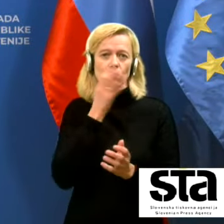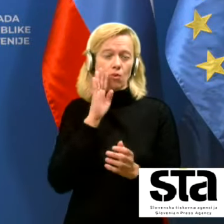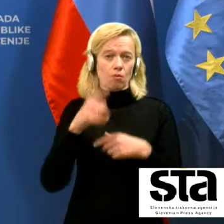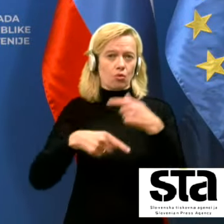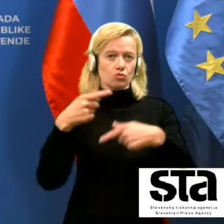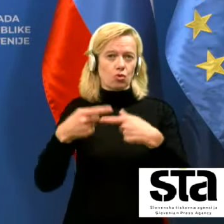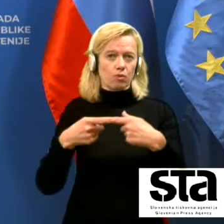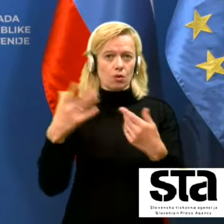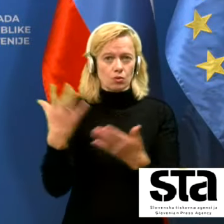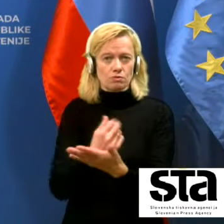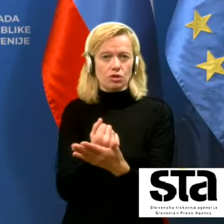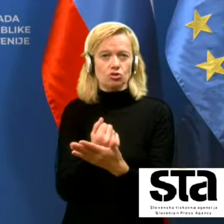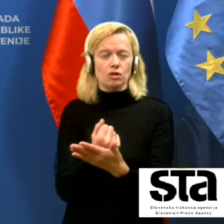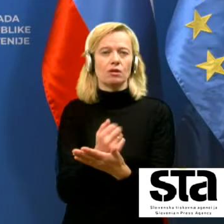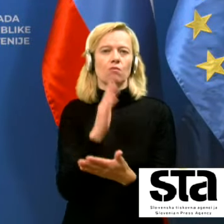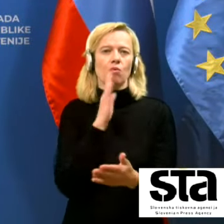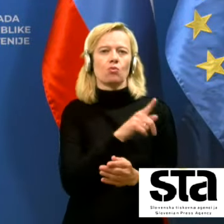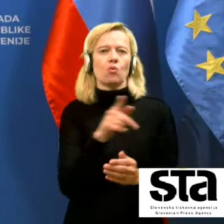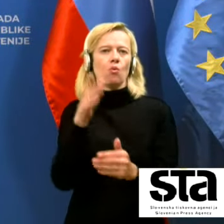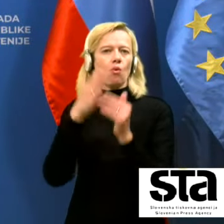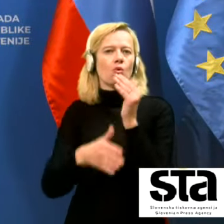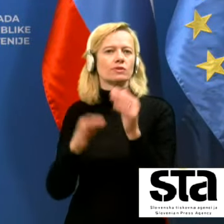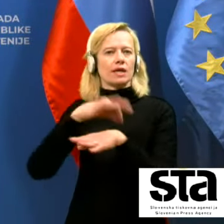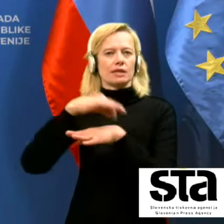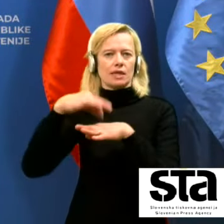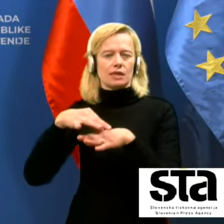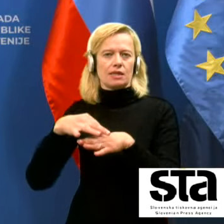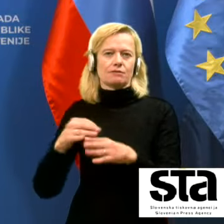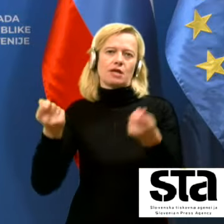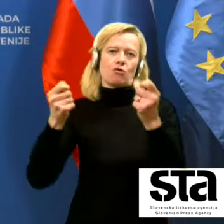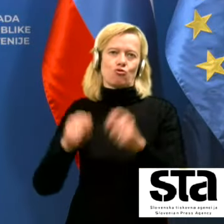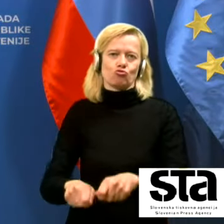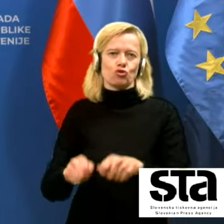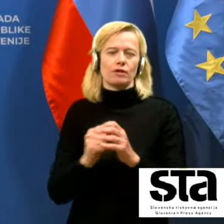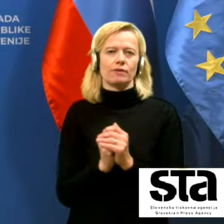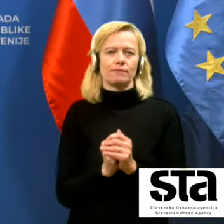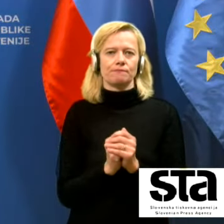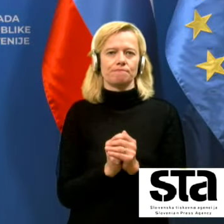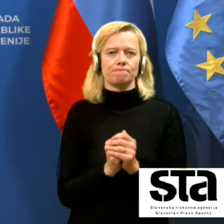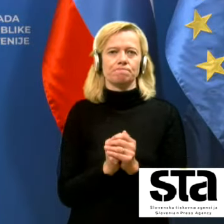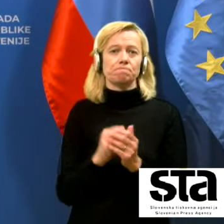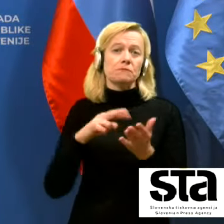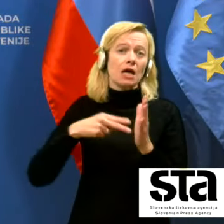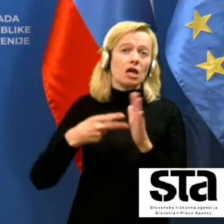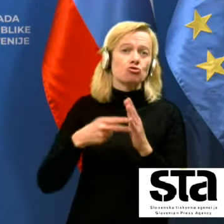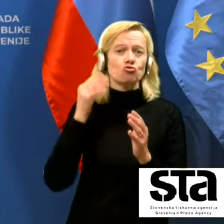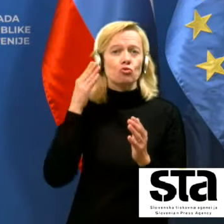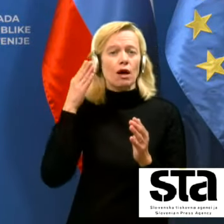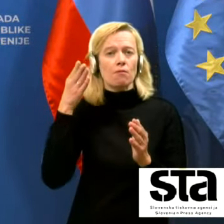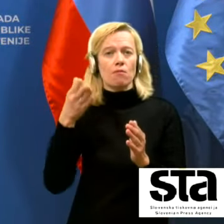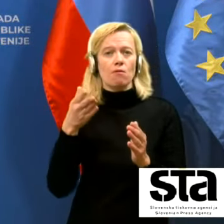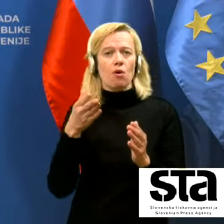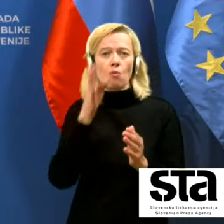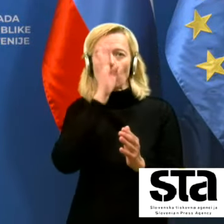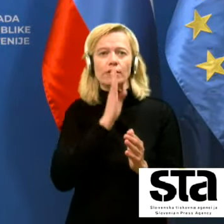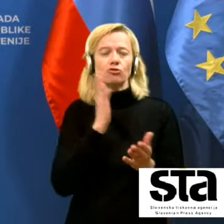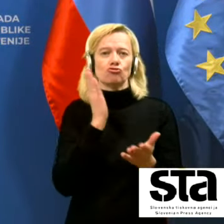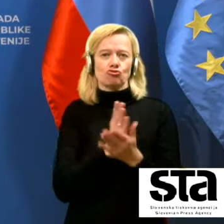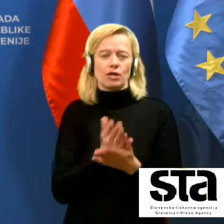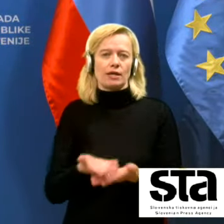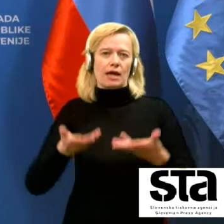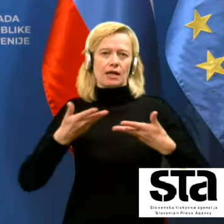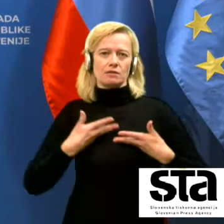uspešen, bo tudi do konca tega tedna zaključen. Računamo na to, da bi že v ponedelje, ki imeli na razpolago